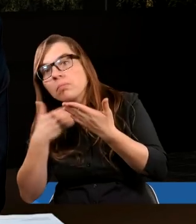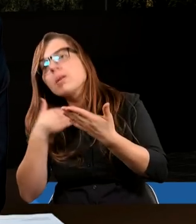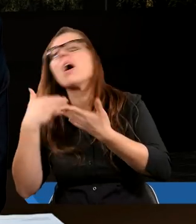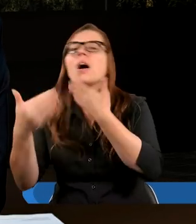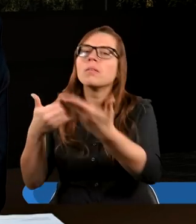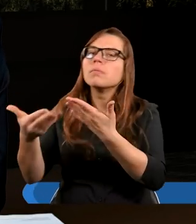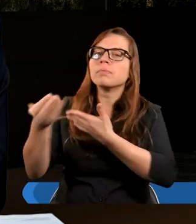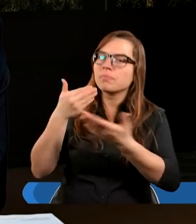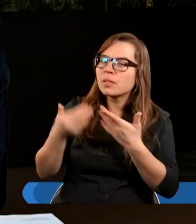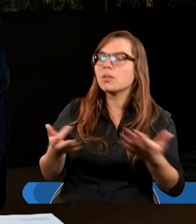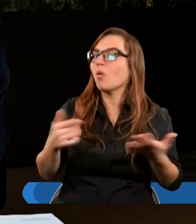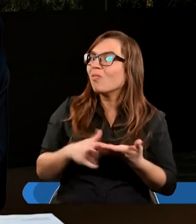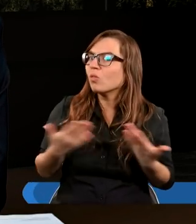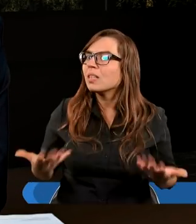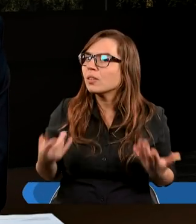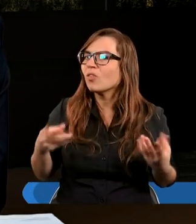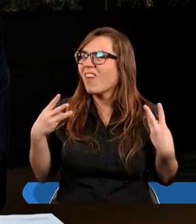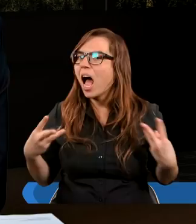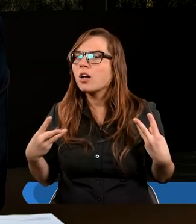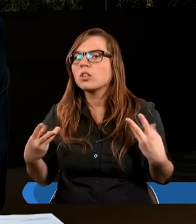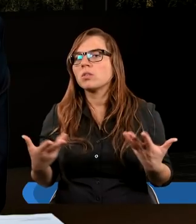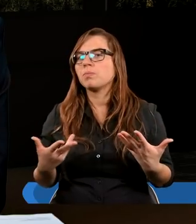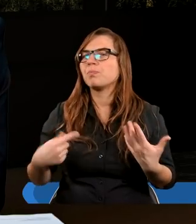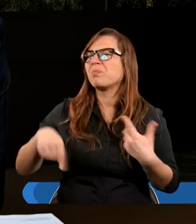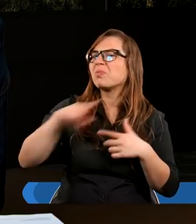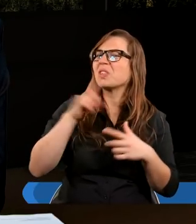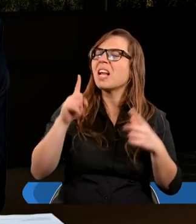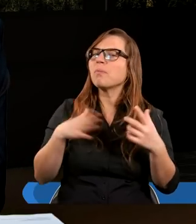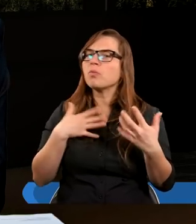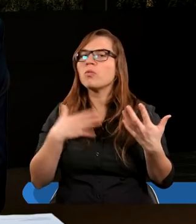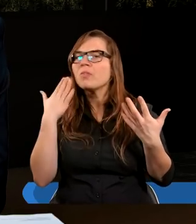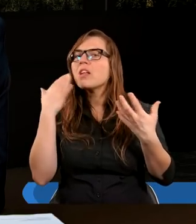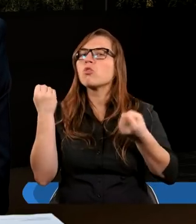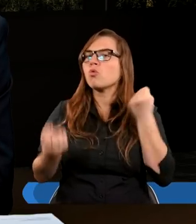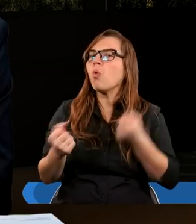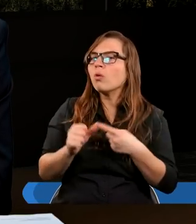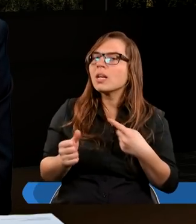No właśnie, tak trudno powiedzieć, bo w zasadzie to jest o wszystkim,